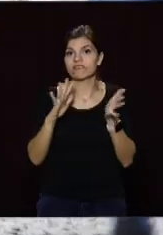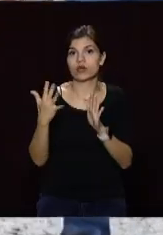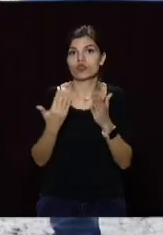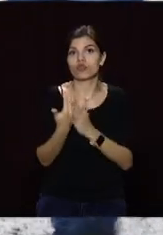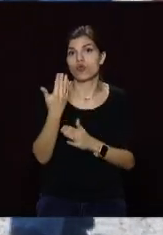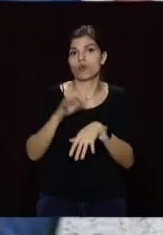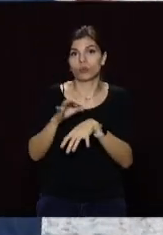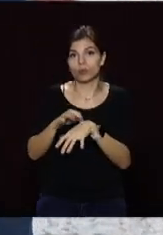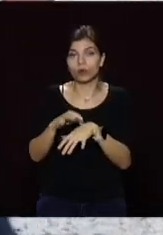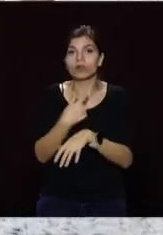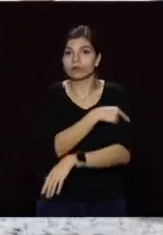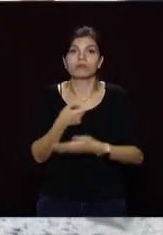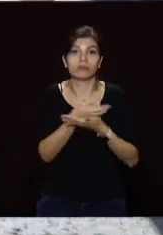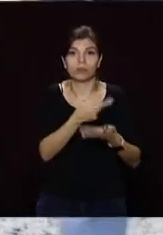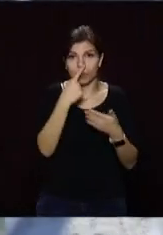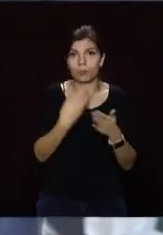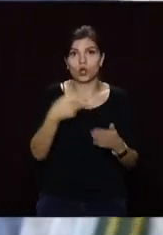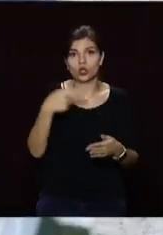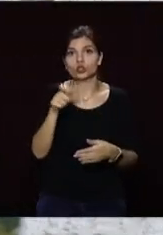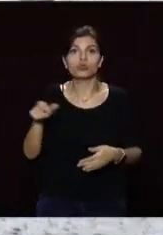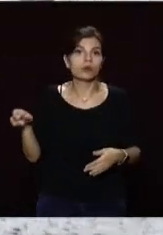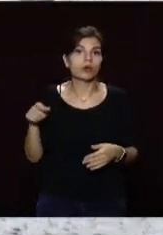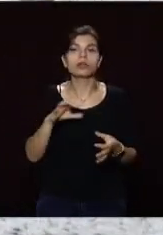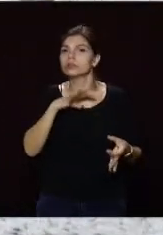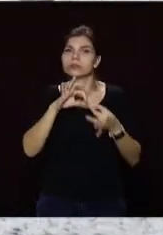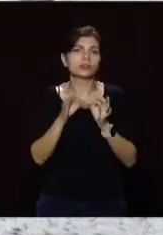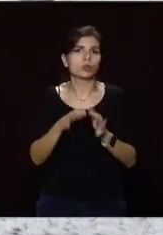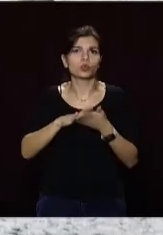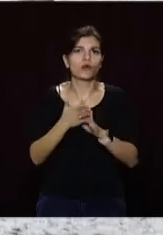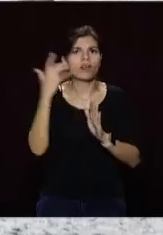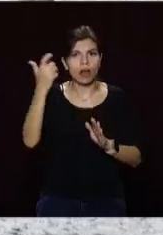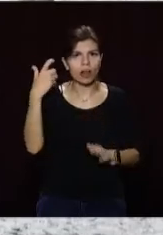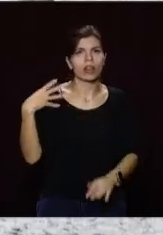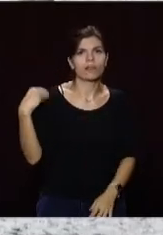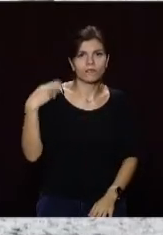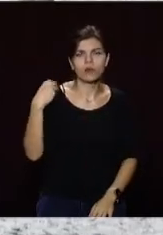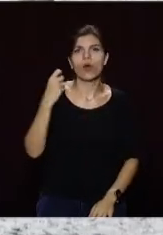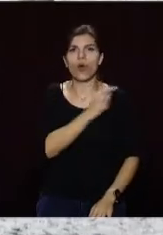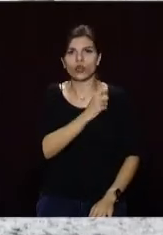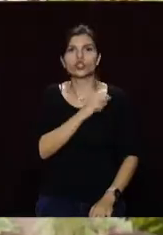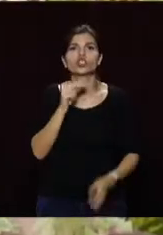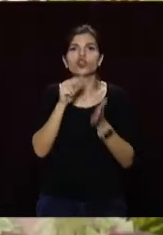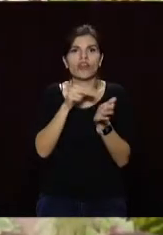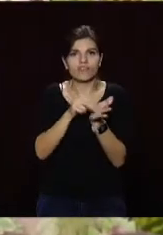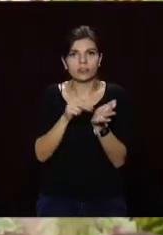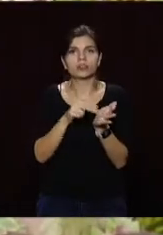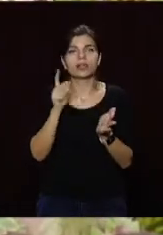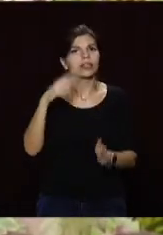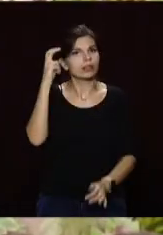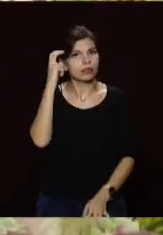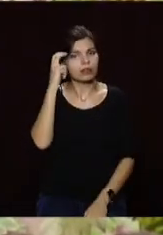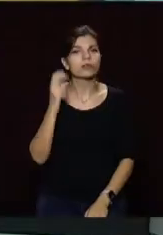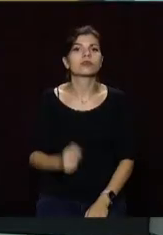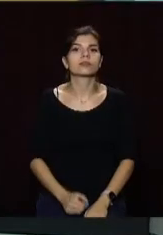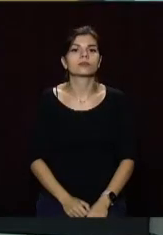недужих. Госпіталізували понад тисячу людей. Найскладніша ситуація в Харківській, Львівській, Одеській, Чернівецькій областях та Києві.